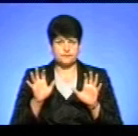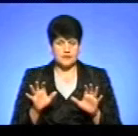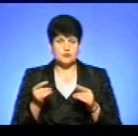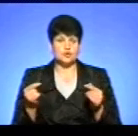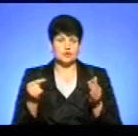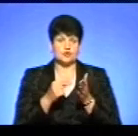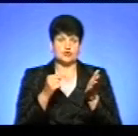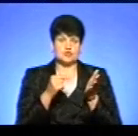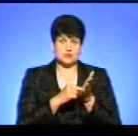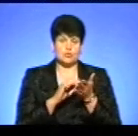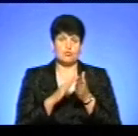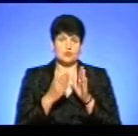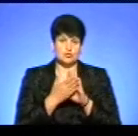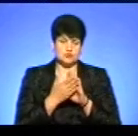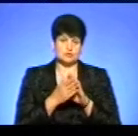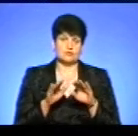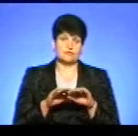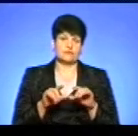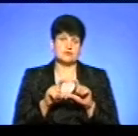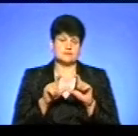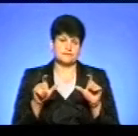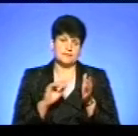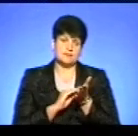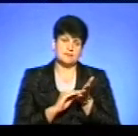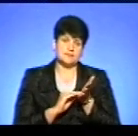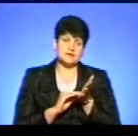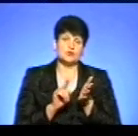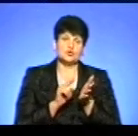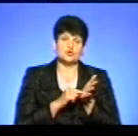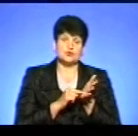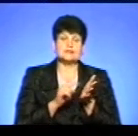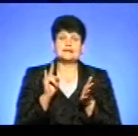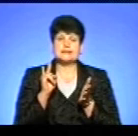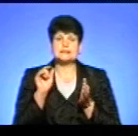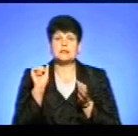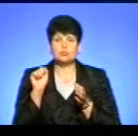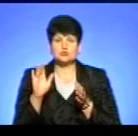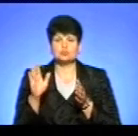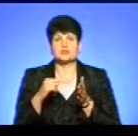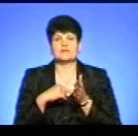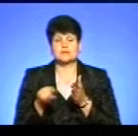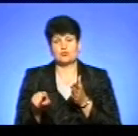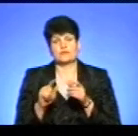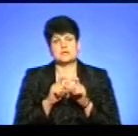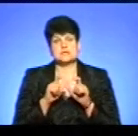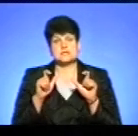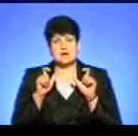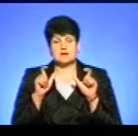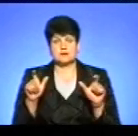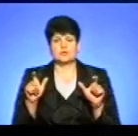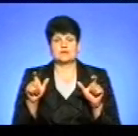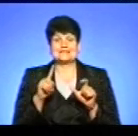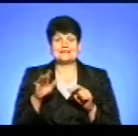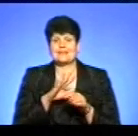чітко в положенні про дошкільний навчальний заклад прописано, що дитина може бути відрахована із закладу дошкільної освіти